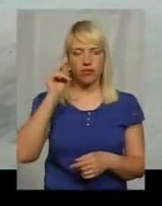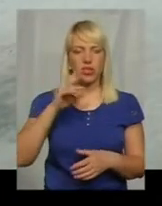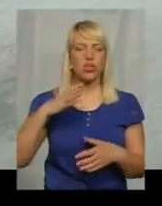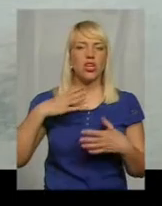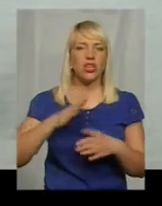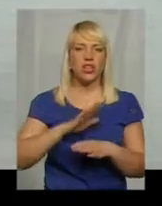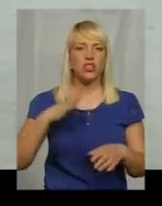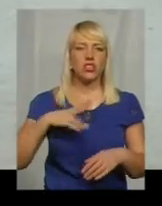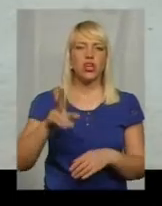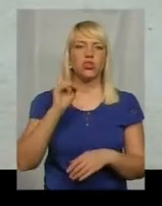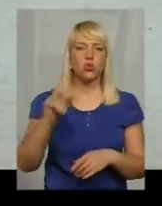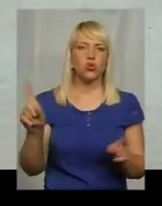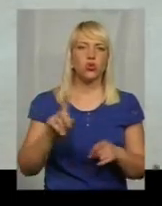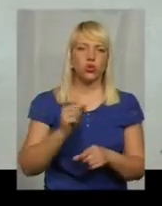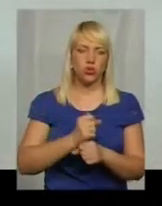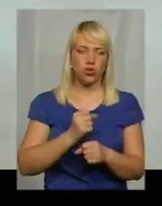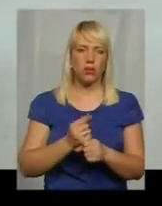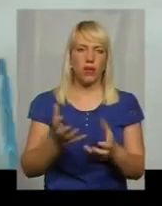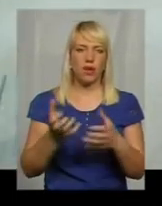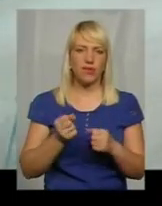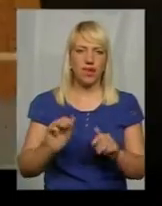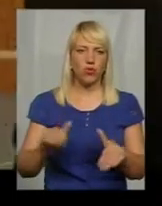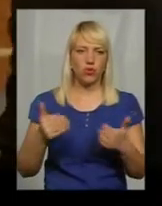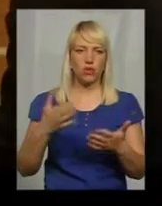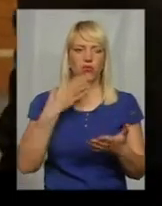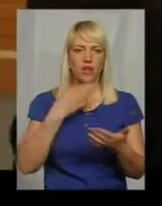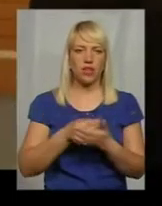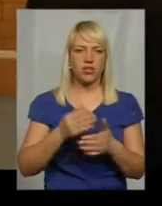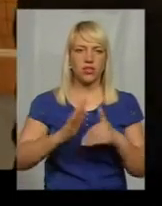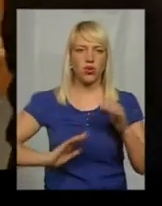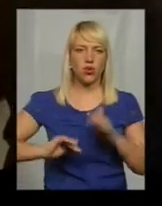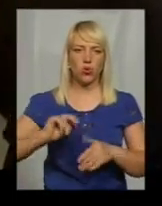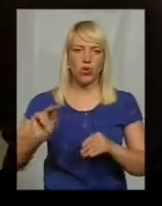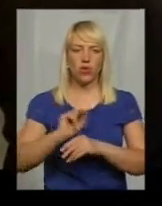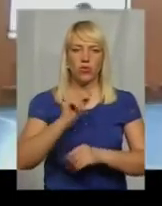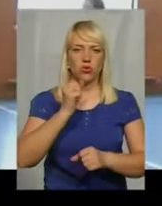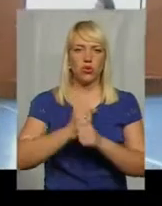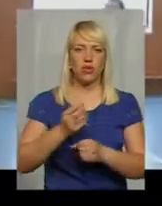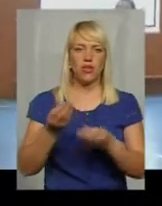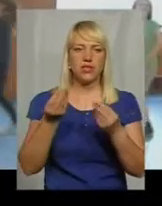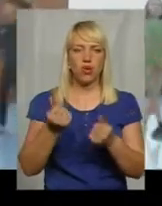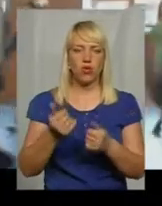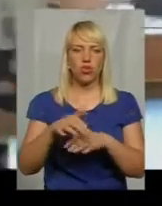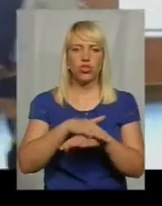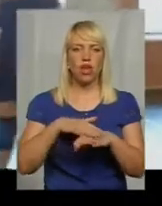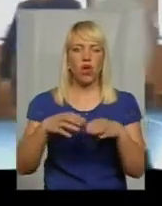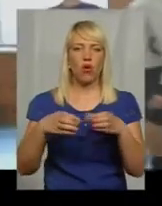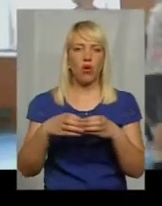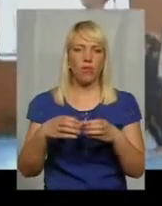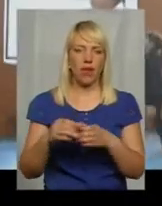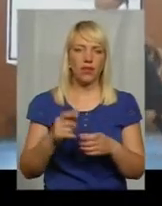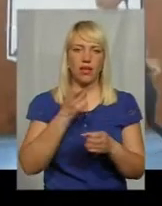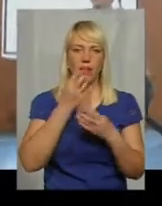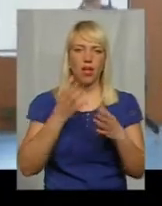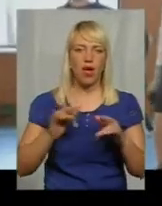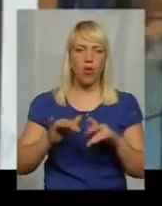щось зробить, а брати ініціативу у власні руки. Ремонт у ДЮС США зробили за рахунок громади і благодійників. А тутешні